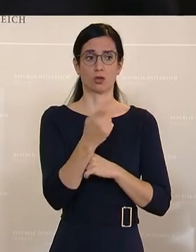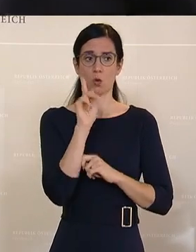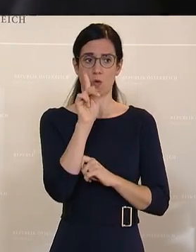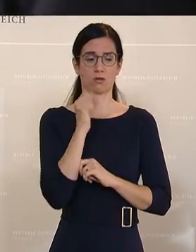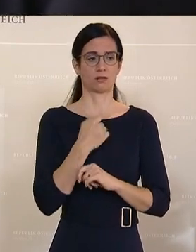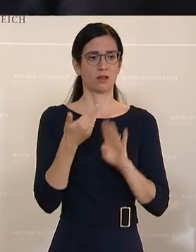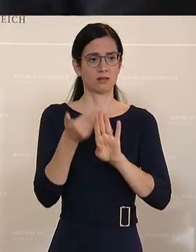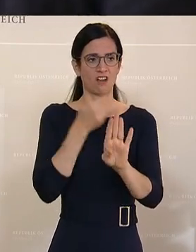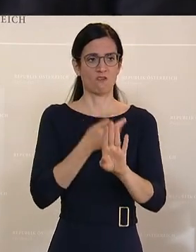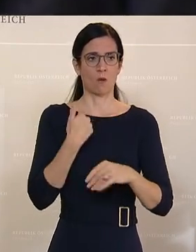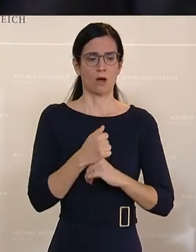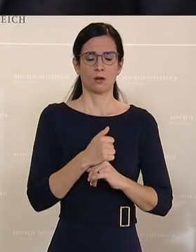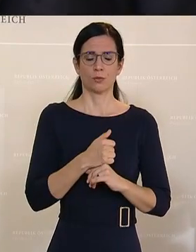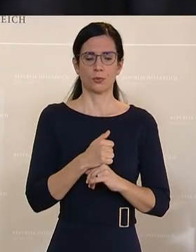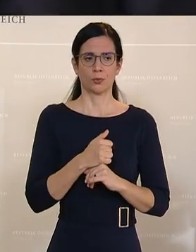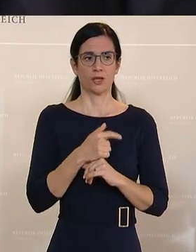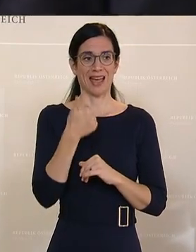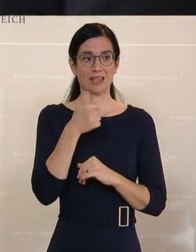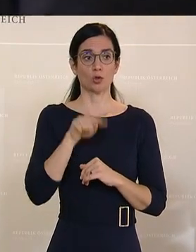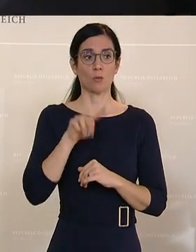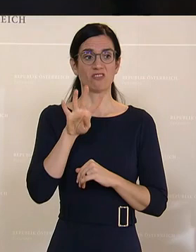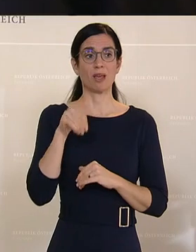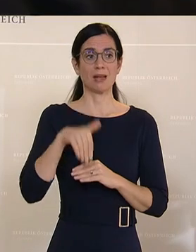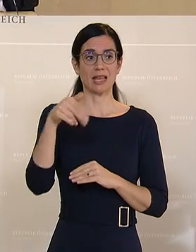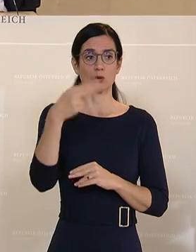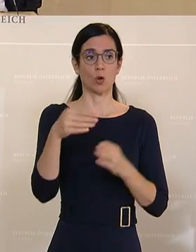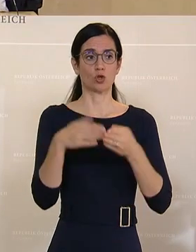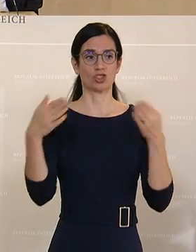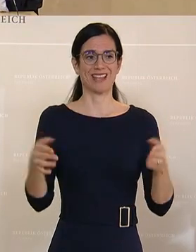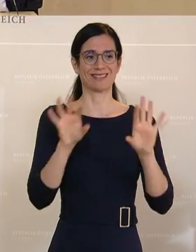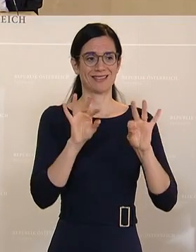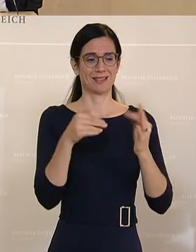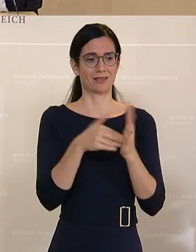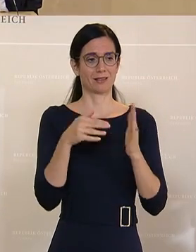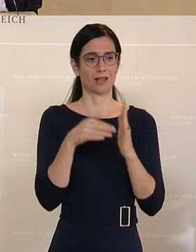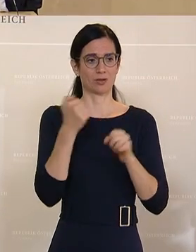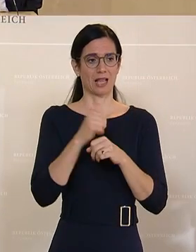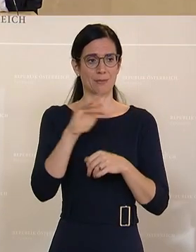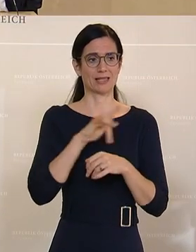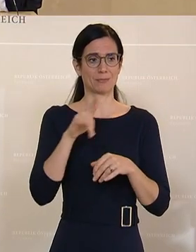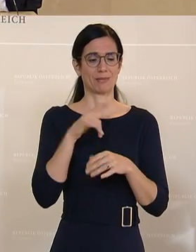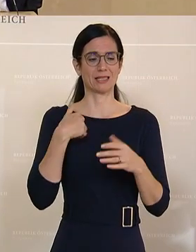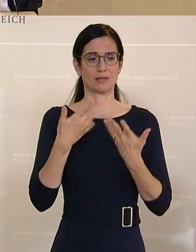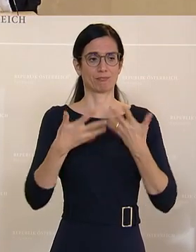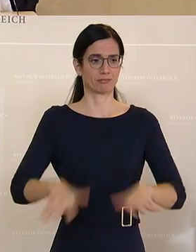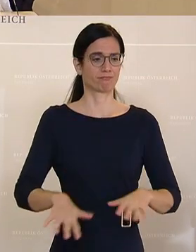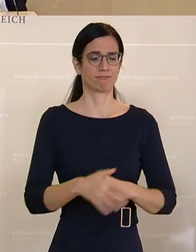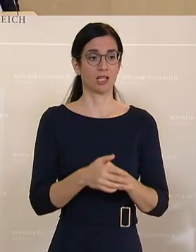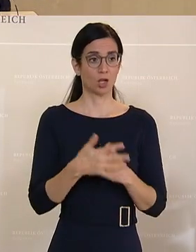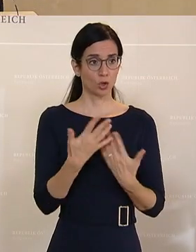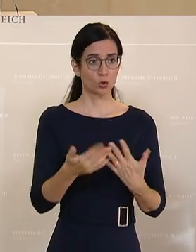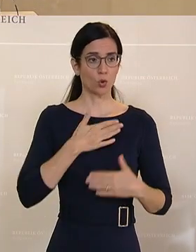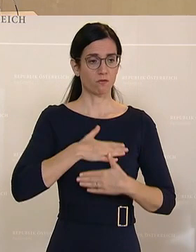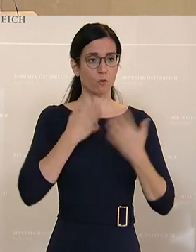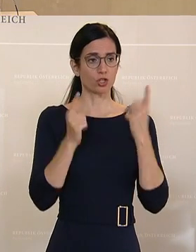92 Prozent plus Gesamtschaden. 1,4 Milliarden Euro. 10.000 Arbeitsplätze weg, Frau Bundesminister. Das ist Ihre Sicherung des